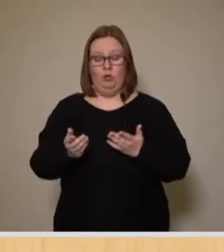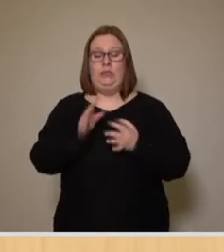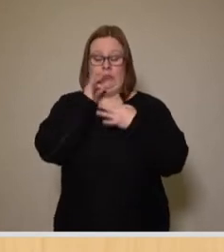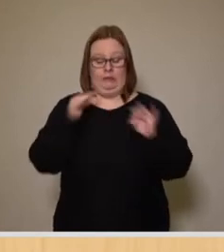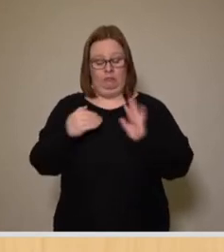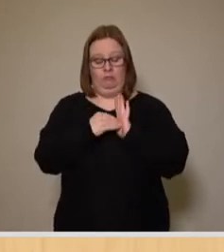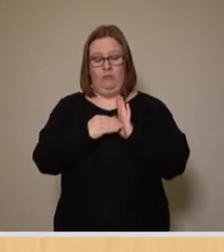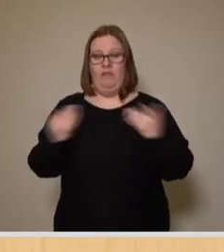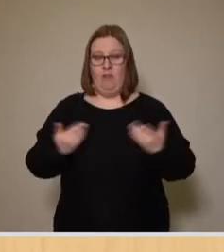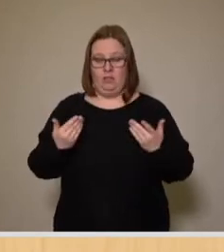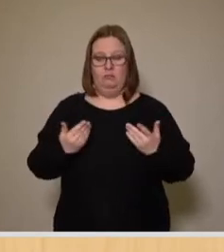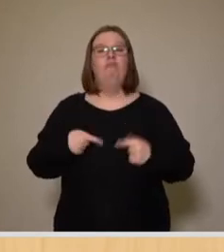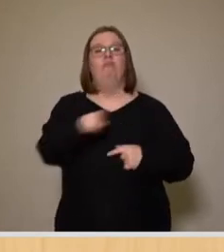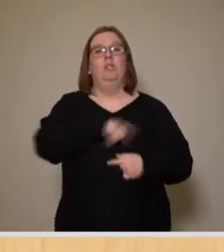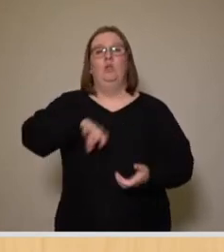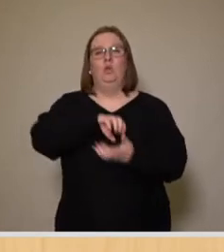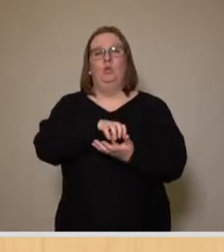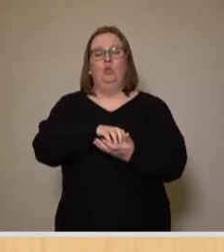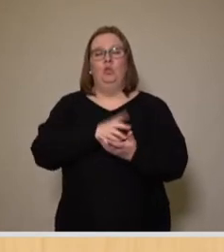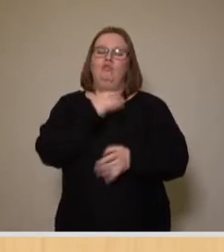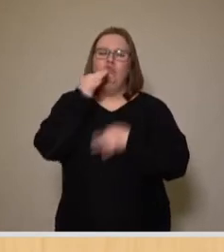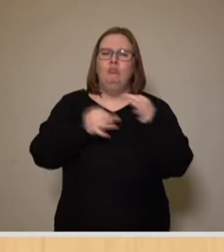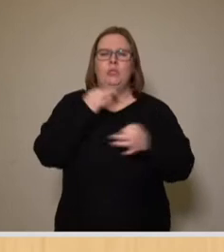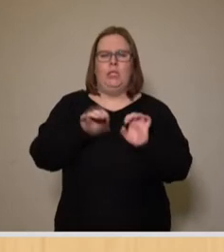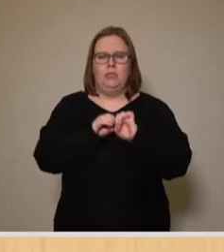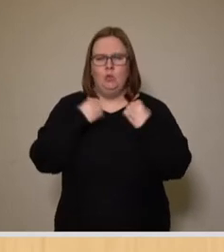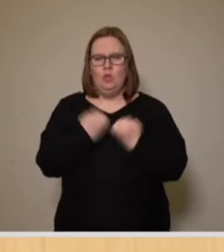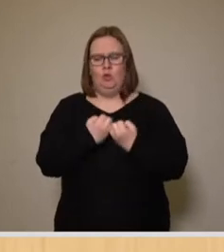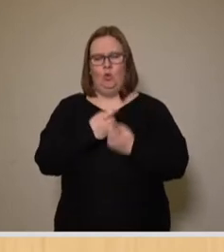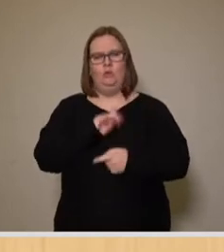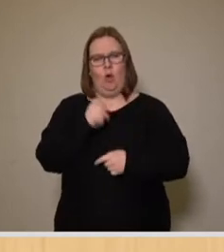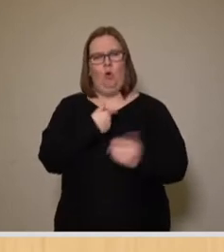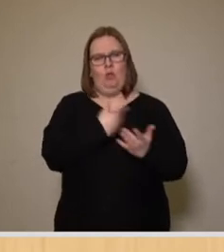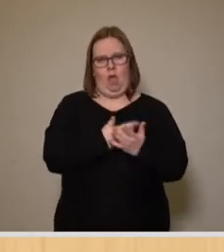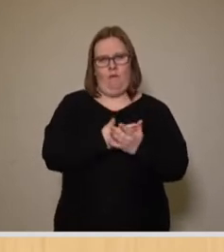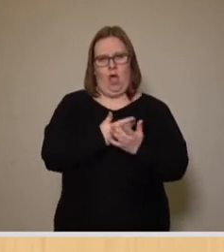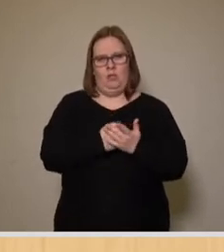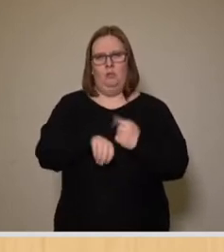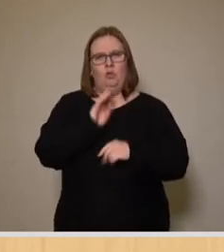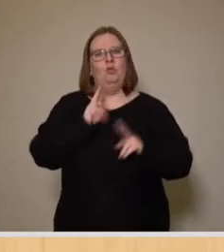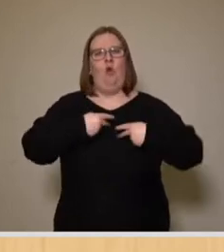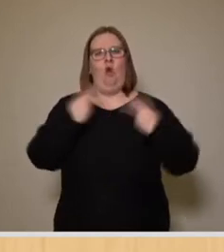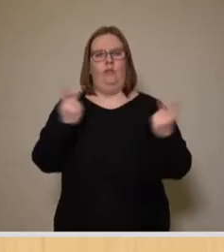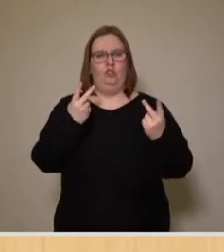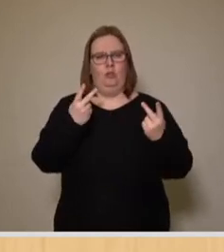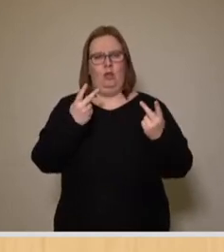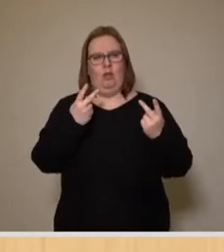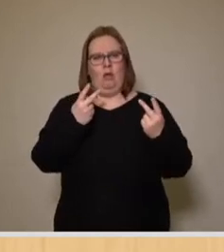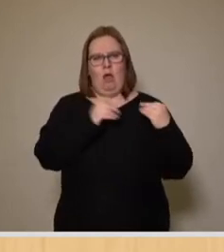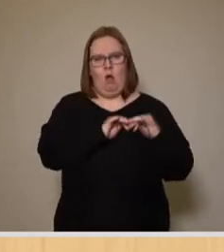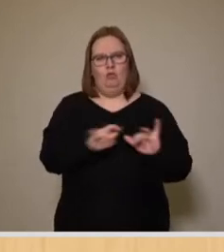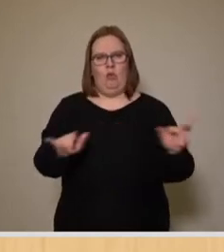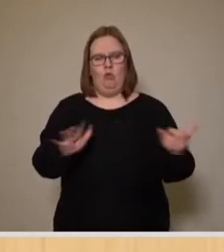zitiere, den Kommunen wird unter bestimmten Umständen der Nachweis der überwiegenden öffentlichen Prägung des